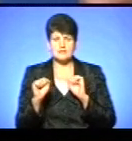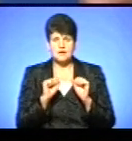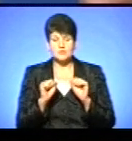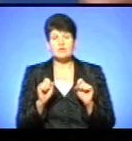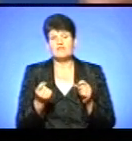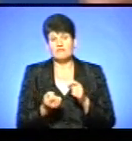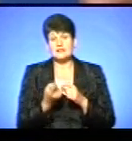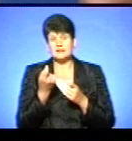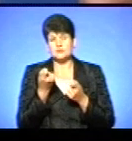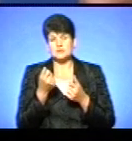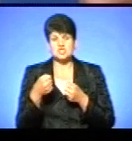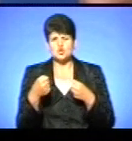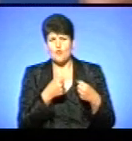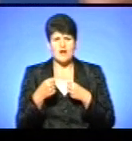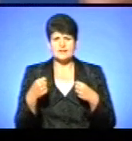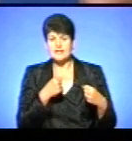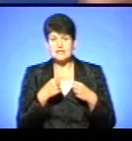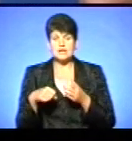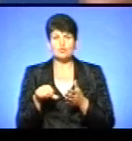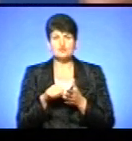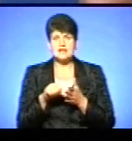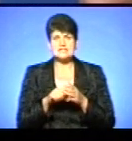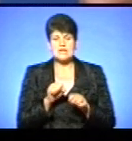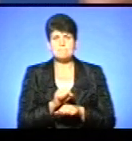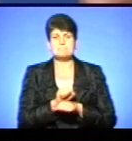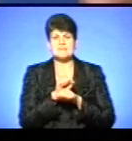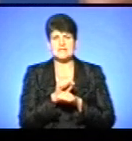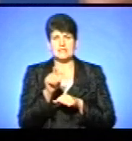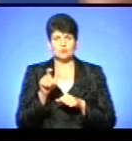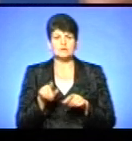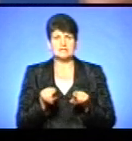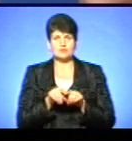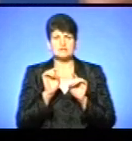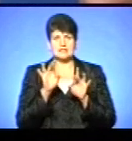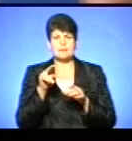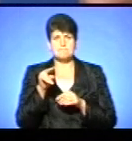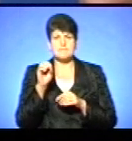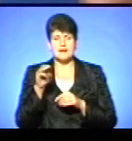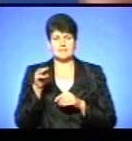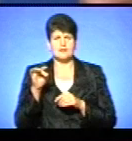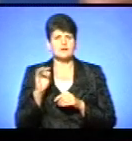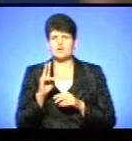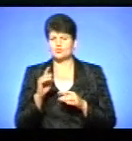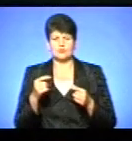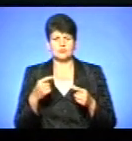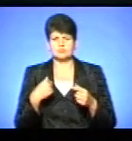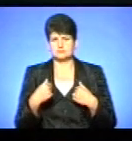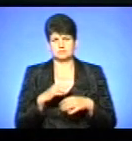невеличка штовханина. І учасники мітингу також кинули петарду. Ніхто внаслідок цього не постраждав.